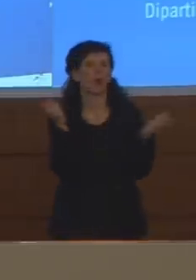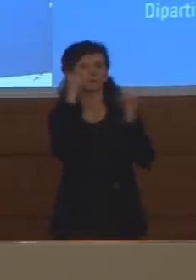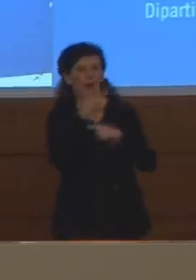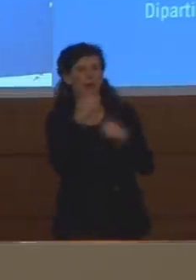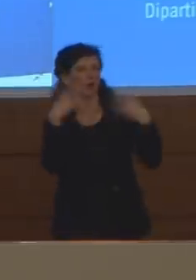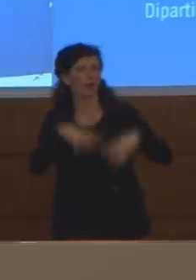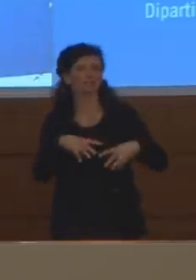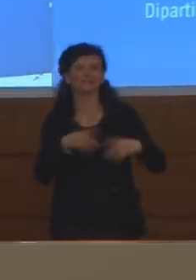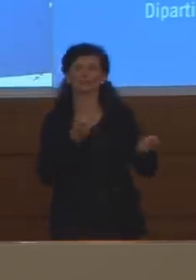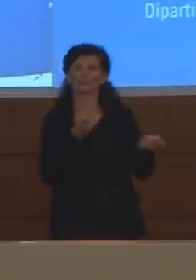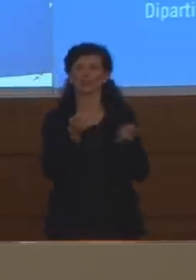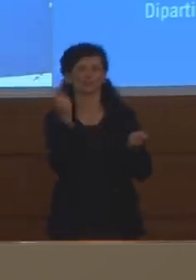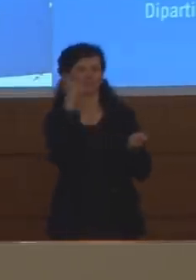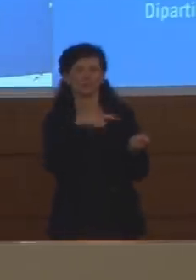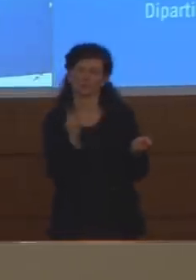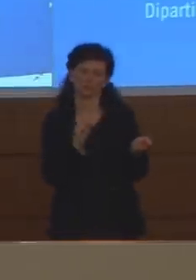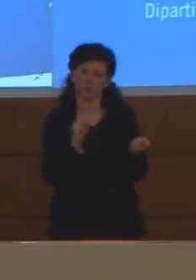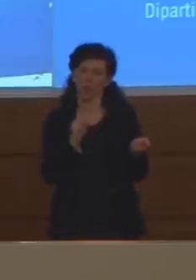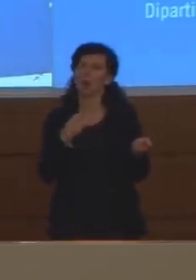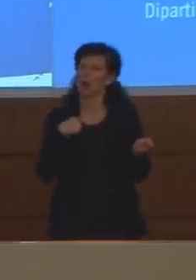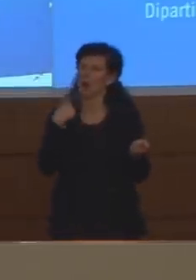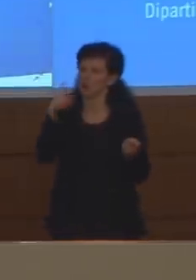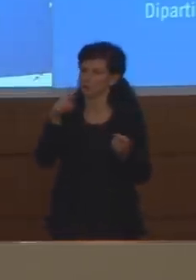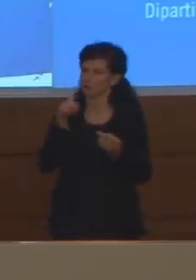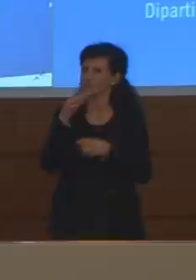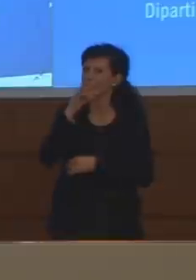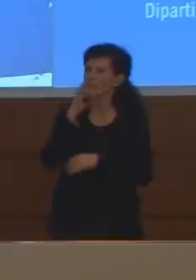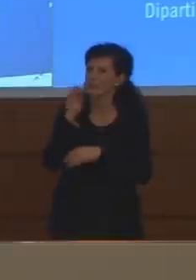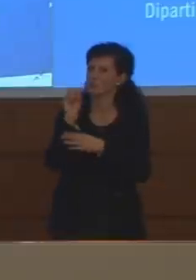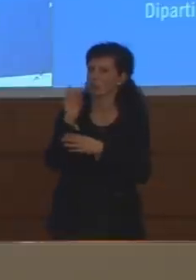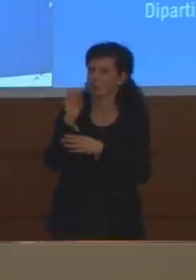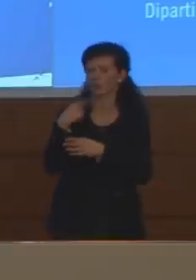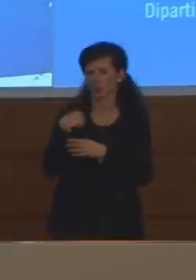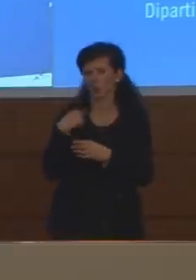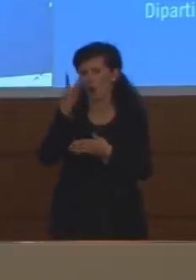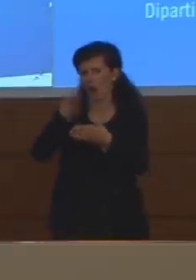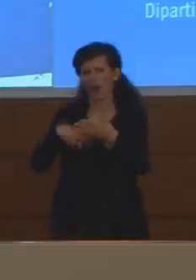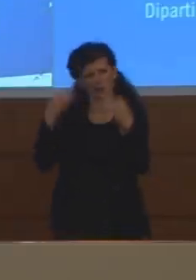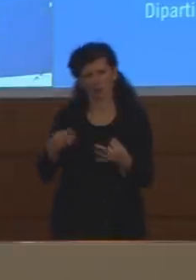però ripeto andrò a leggere certamente la dichiarazione del collega Crisanti